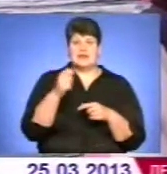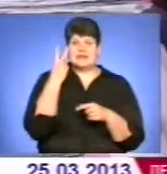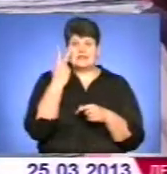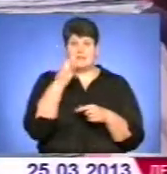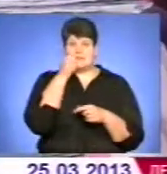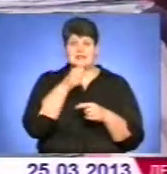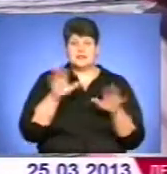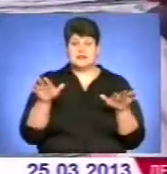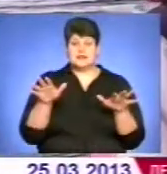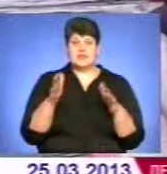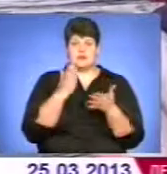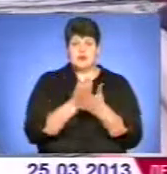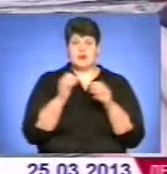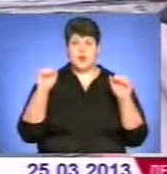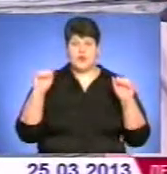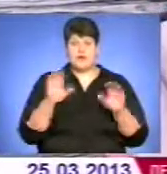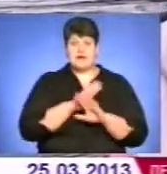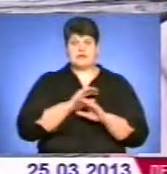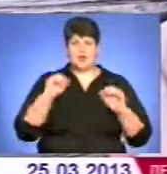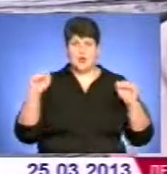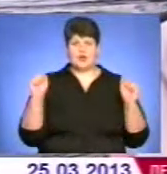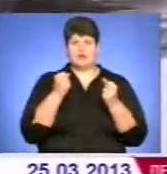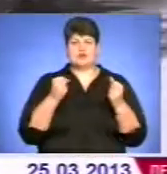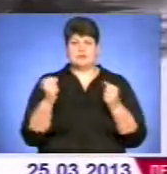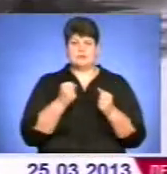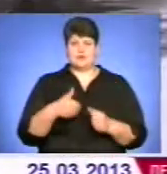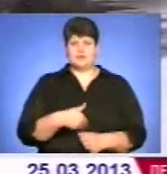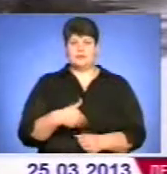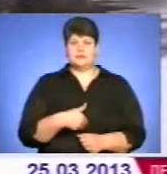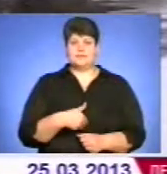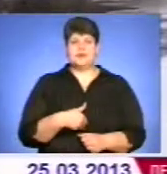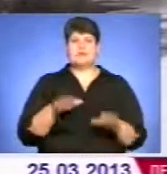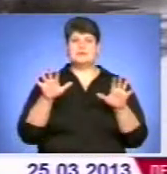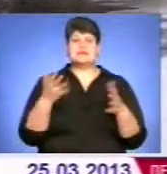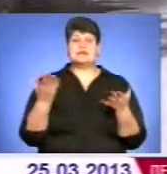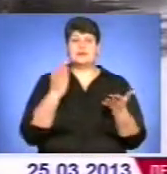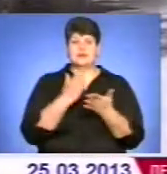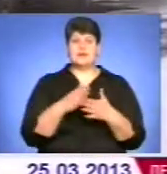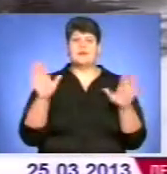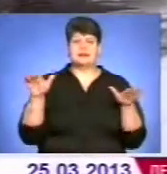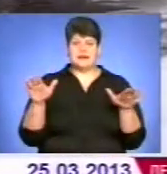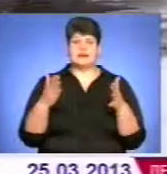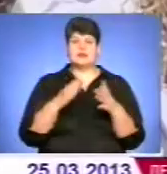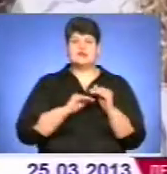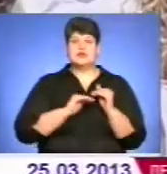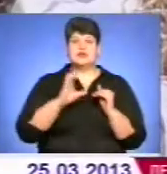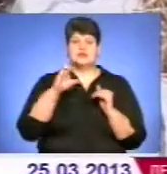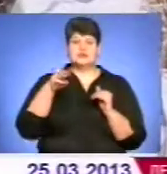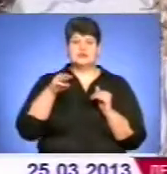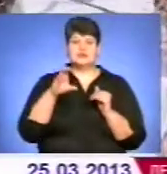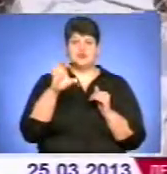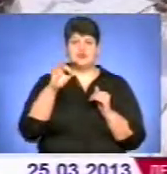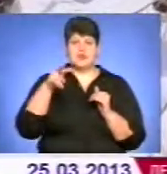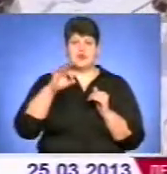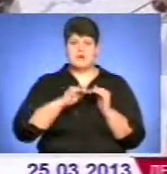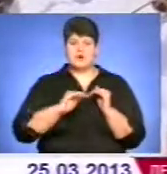просто вмерти голодною-холодною смертю. Це жорстоко. Місця, де перебувають лелеки, встеляють соломою. Це допомагає птахам